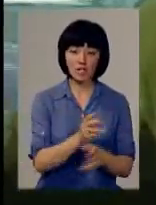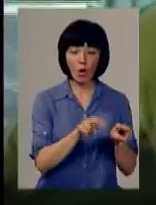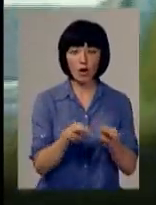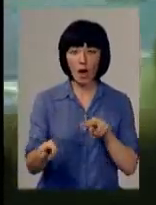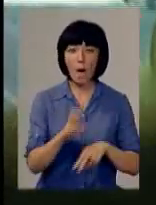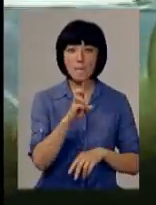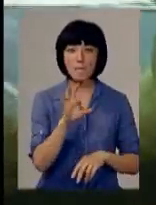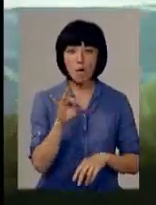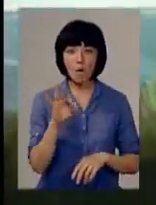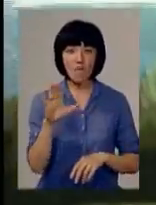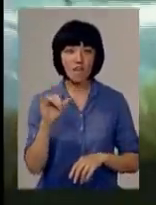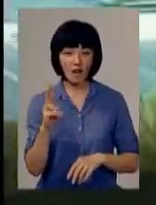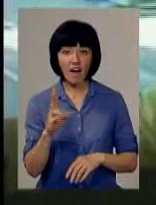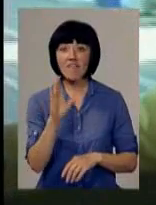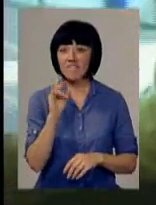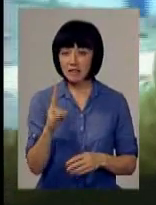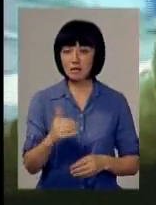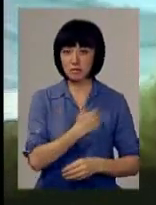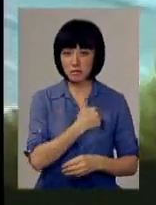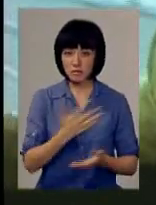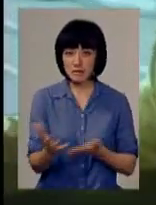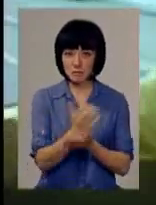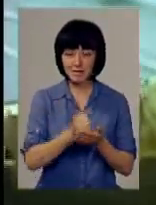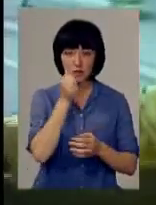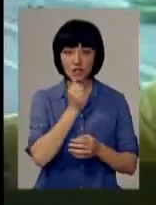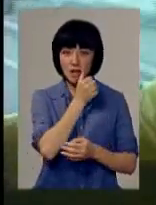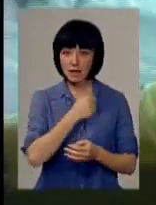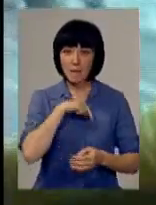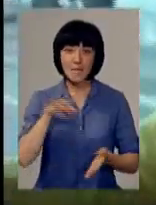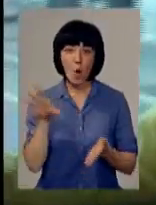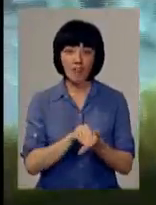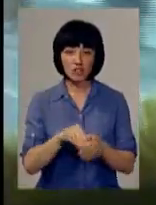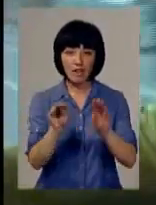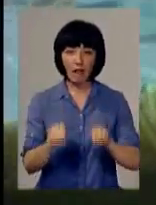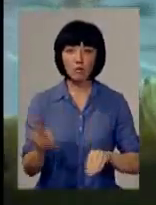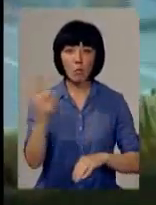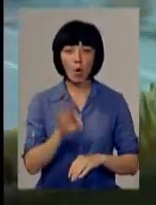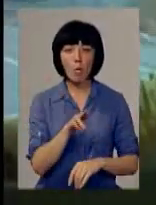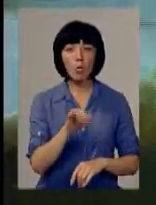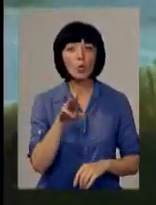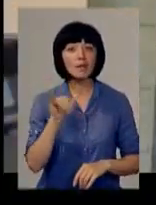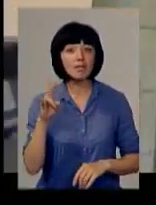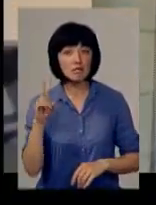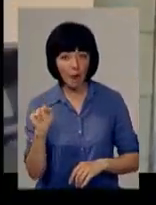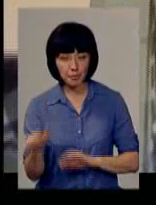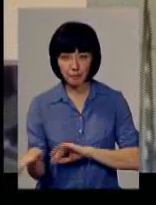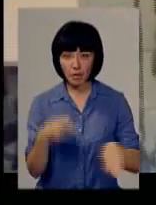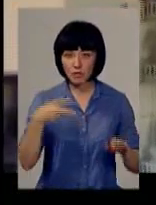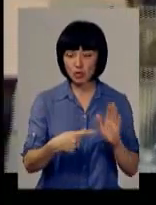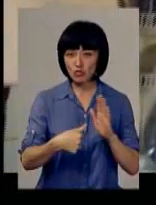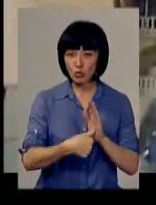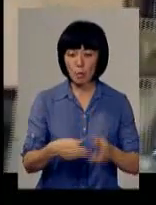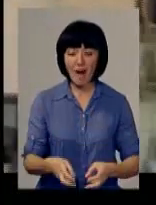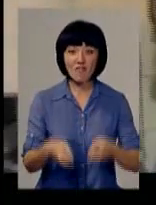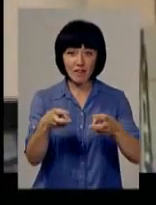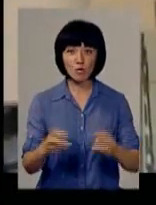оглядача Артема Боровика. Кореспондент займався збором засекречених біографічних даних про Володимира Путіна. У 2006-му